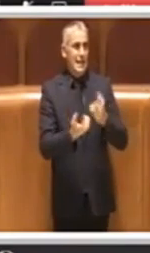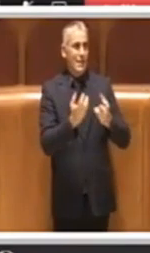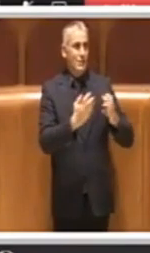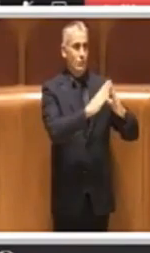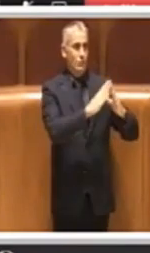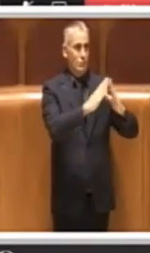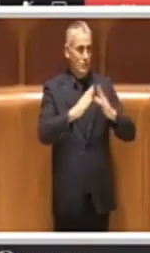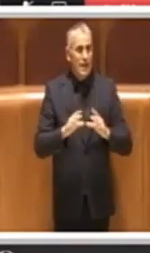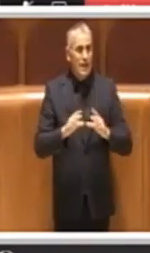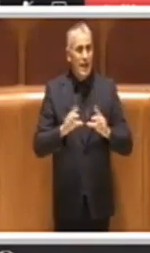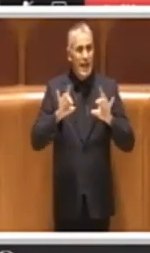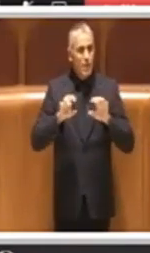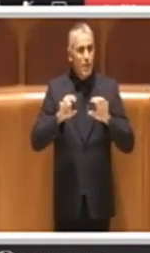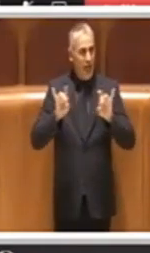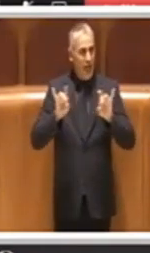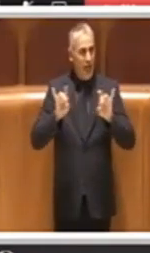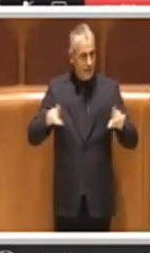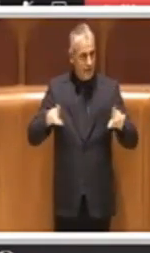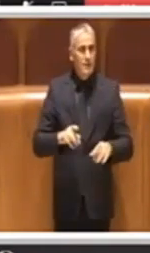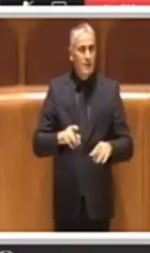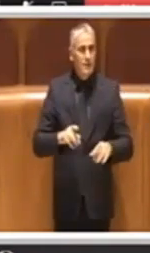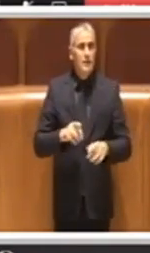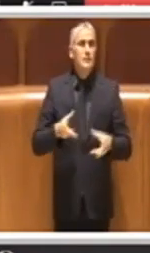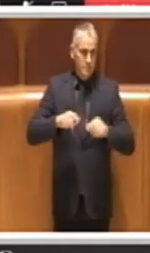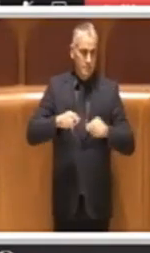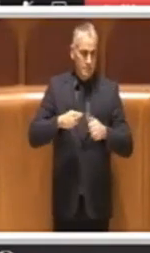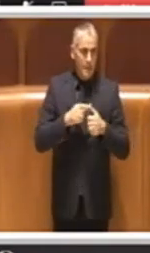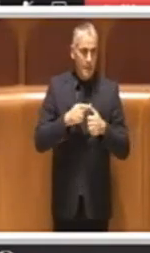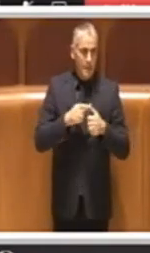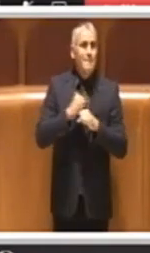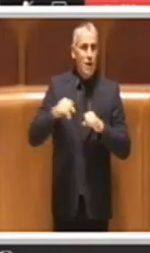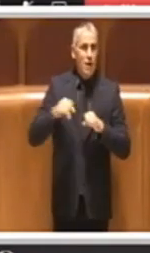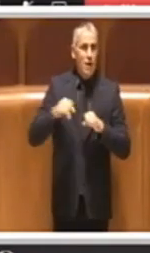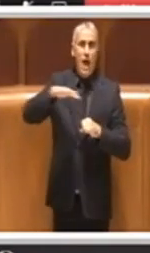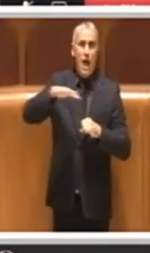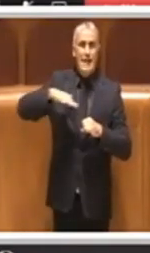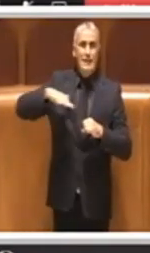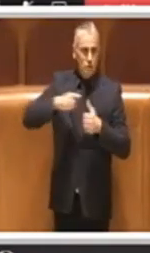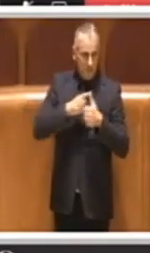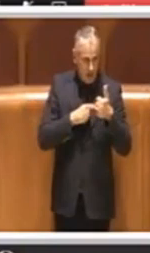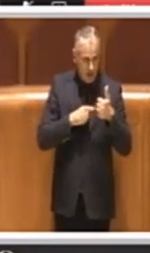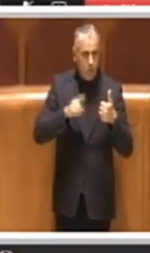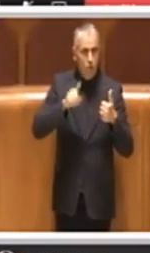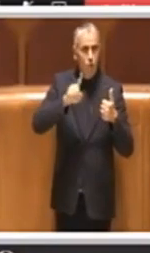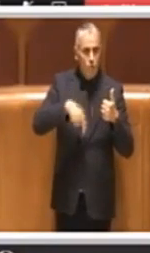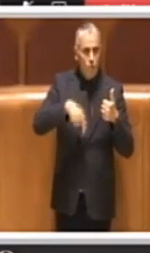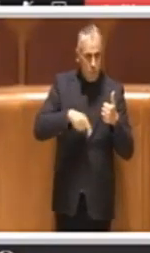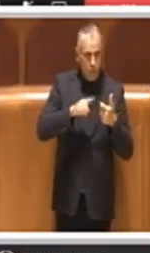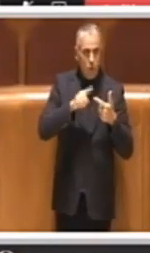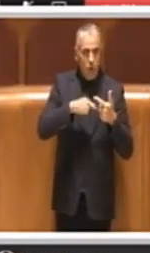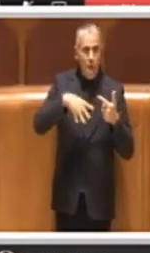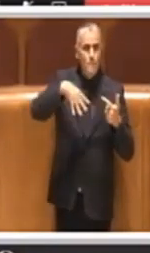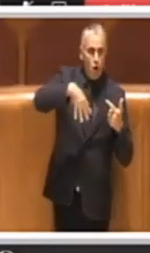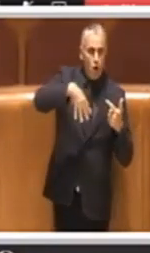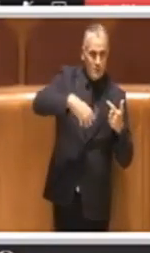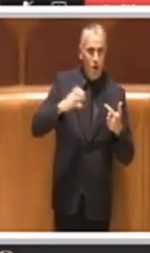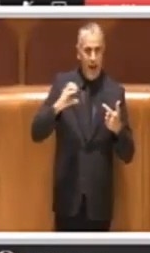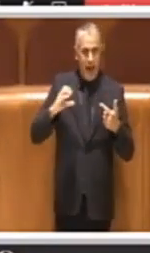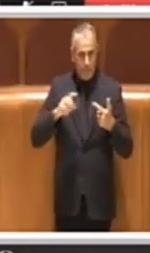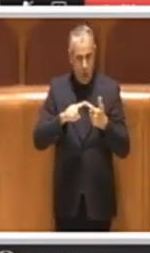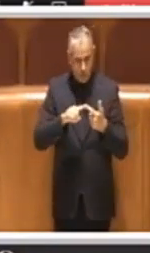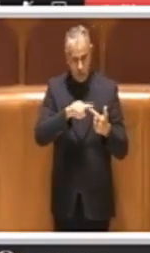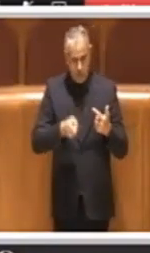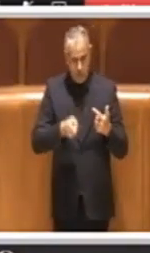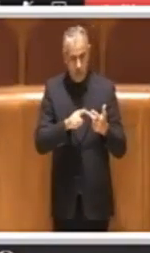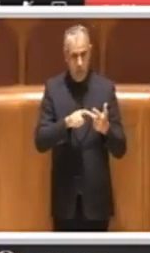inquinanti sono soprattutto di nuovo il particolato atmosferico, ma anche i composti organici volatici, il monossido di carbonio e